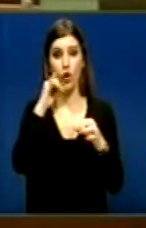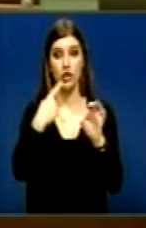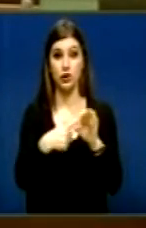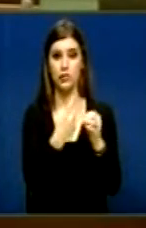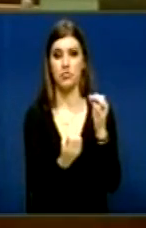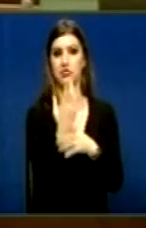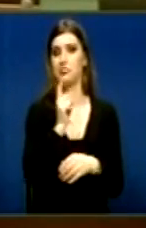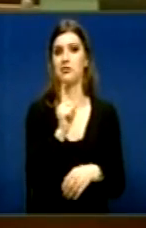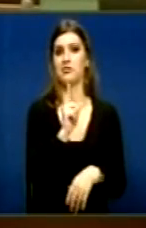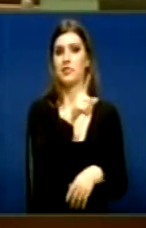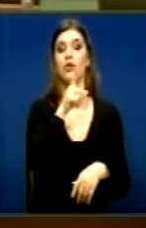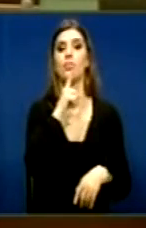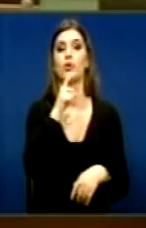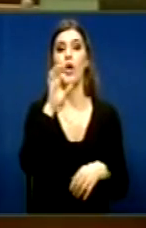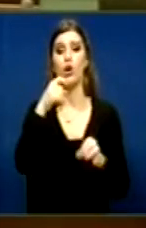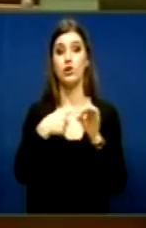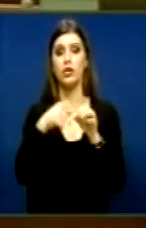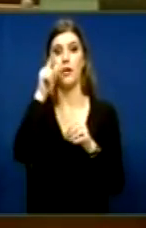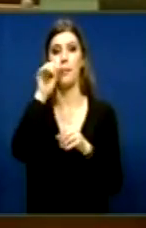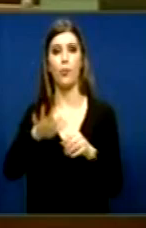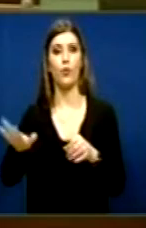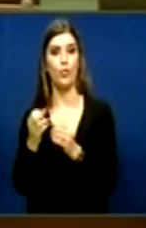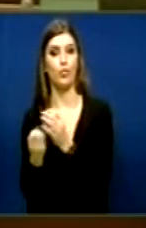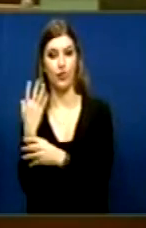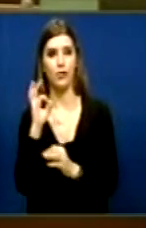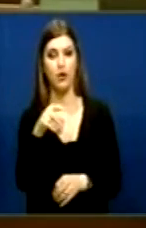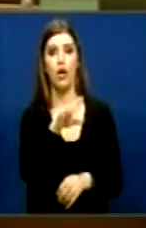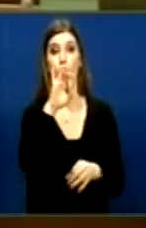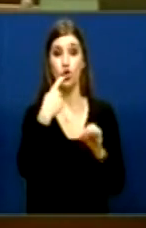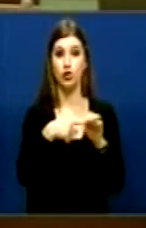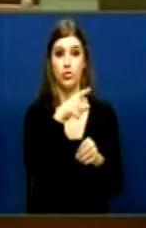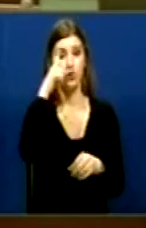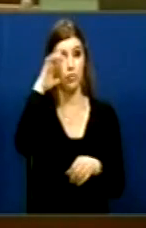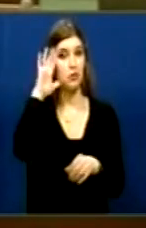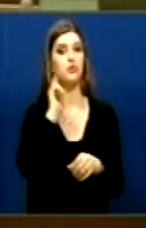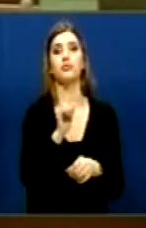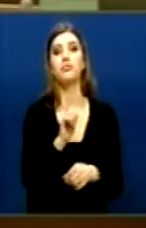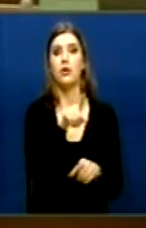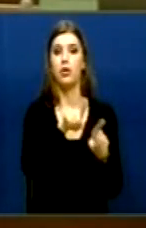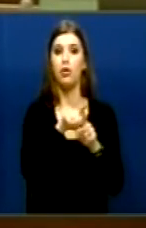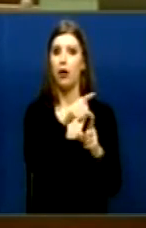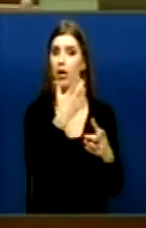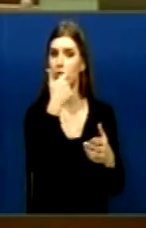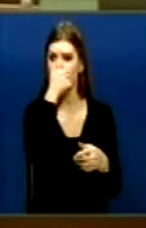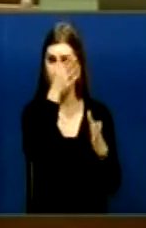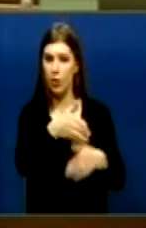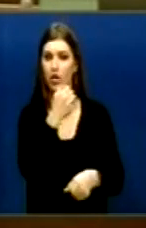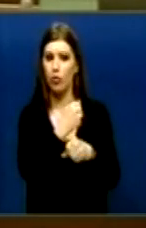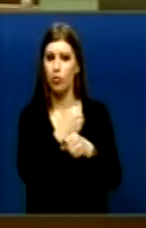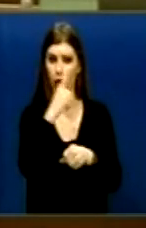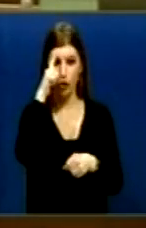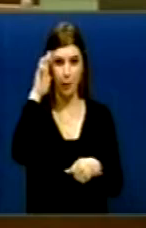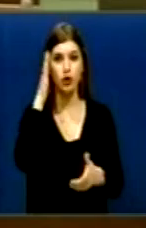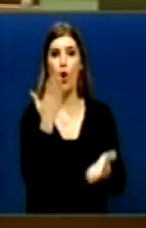Po jo, janë organizata që veritara Se po e kryoja ka kryojiministri Pra a jetë ti Që si e kryojiministri e po shkoni dërsi i til Apo kjo së do tjetë OEC Që e kryojti